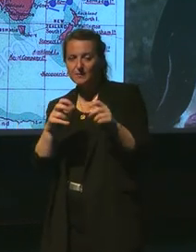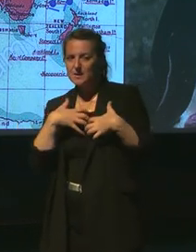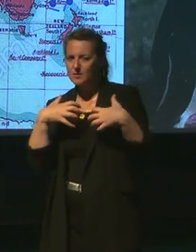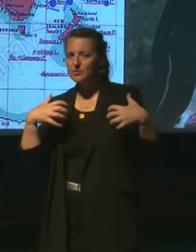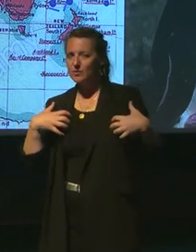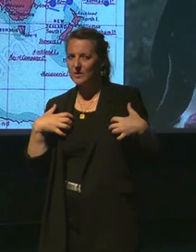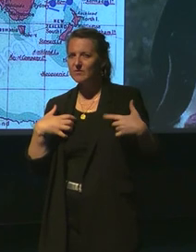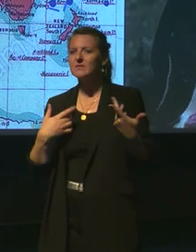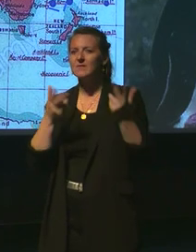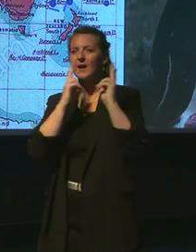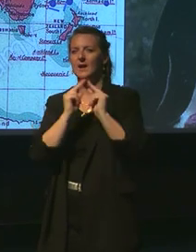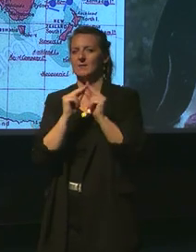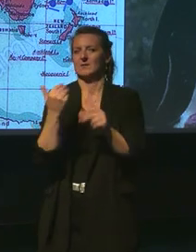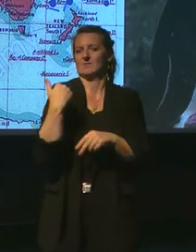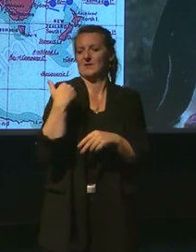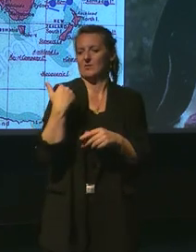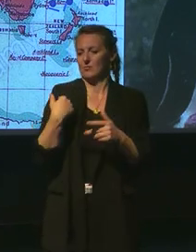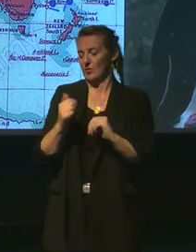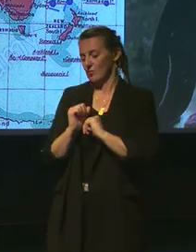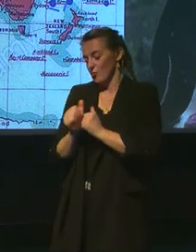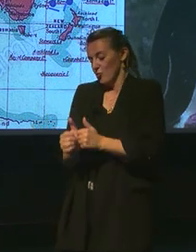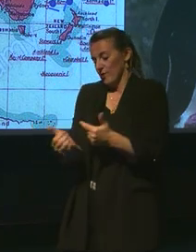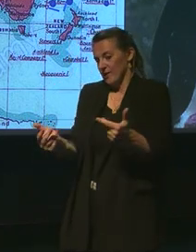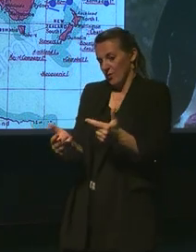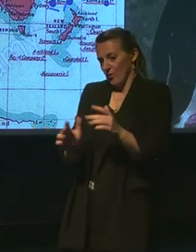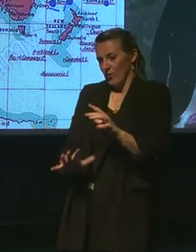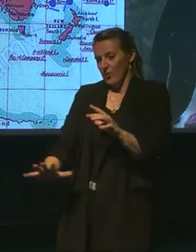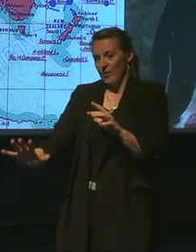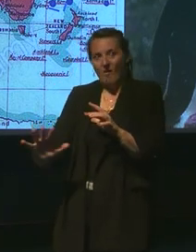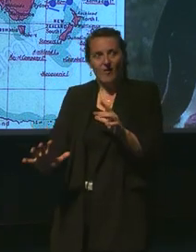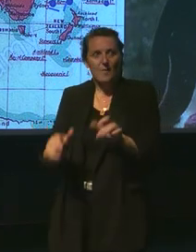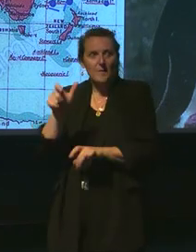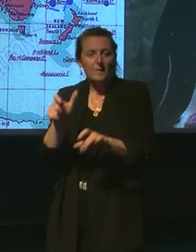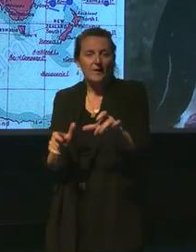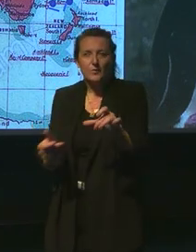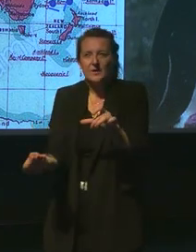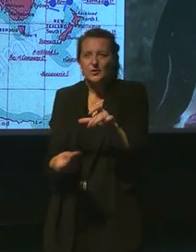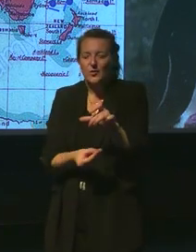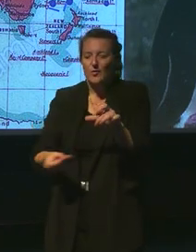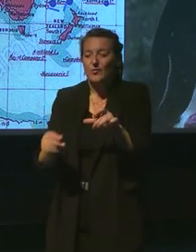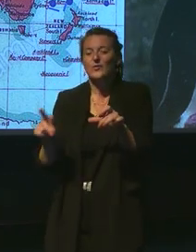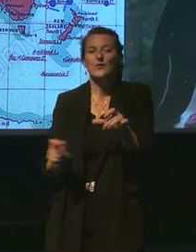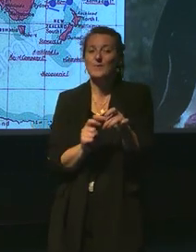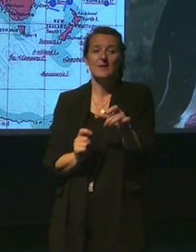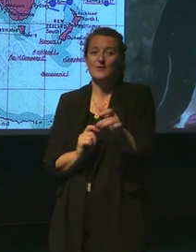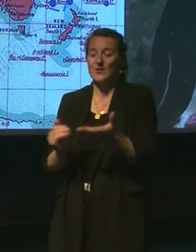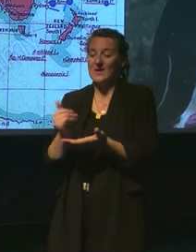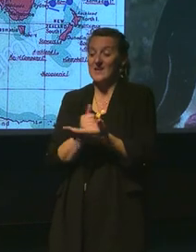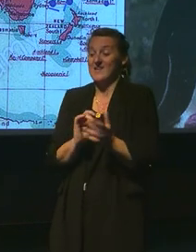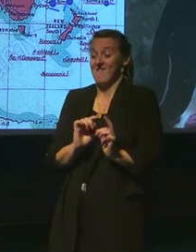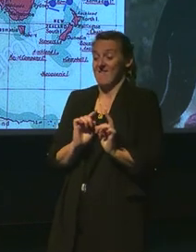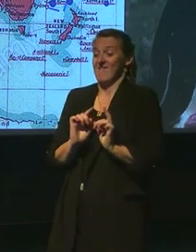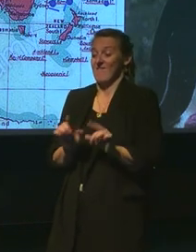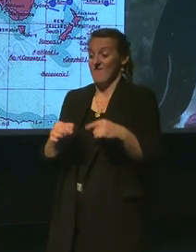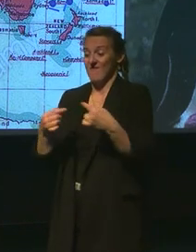parlé, je suivais de fait un héros de mon enfance, je n pas manqué d'aller sur les lieux qui étaient signalés